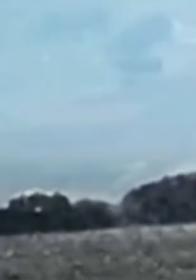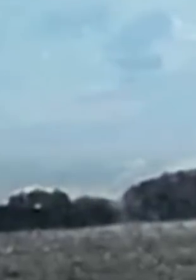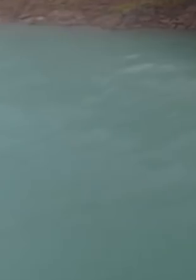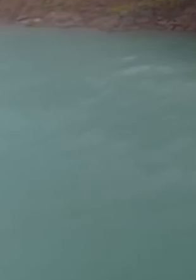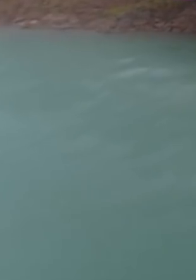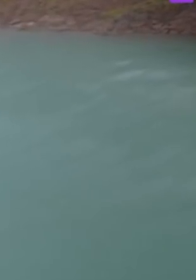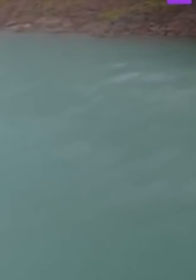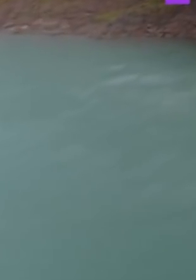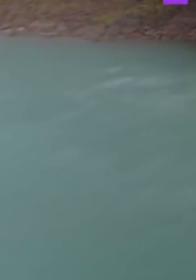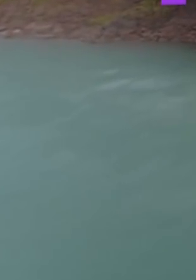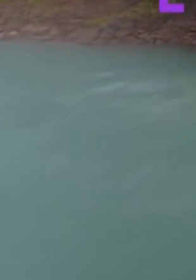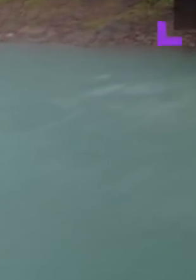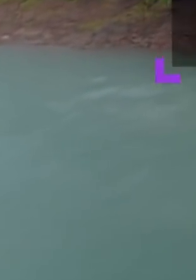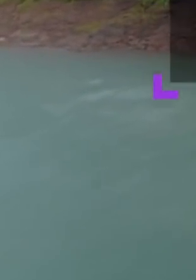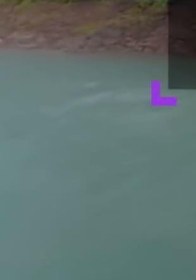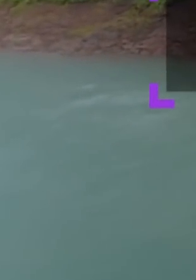משיק.